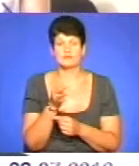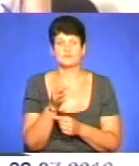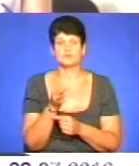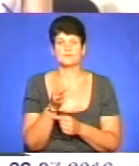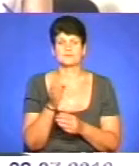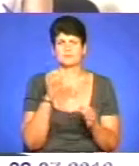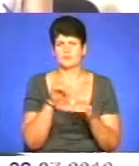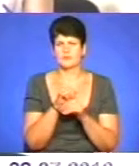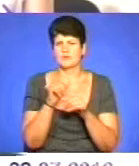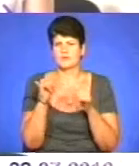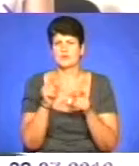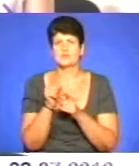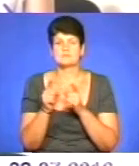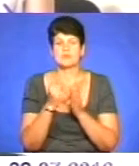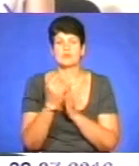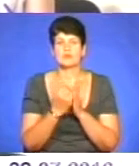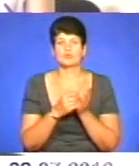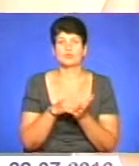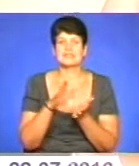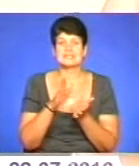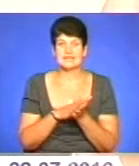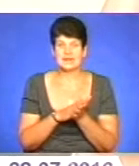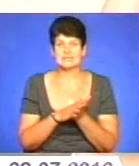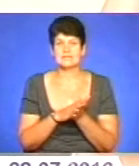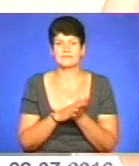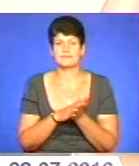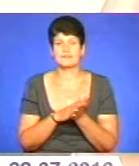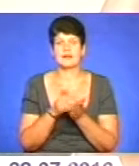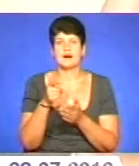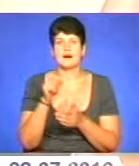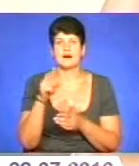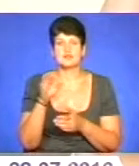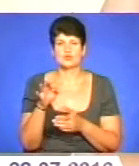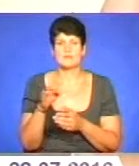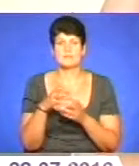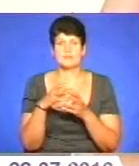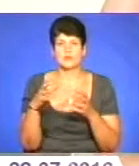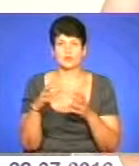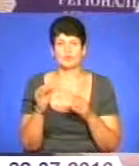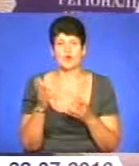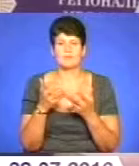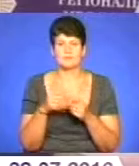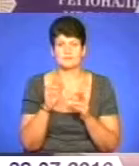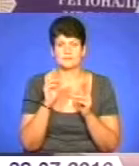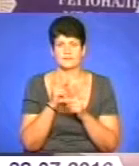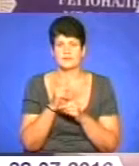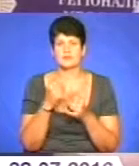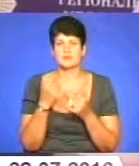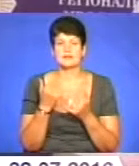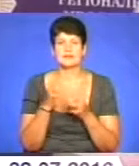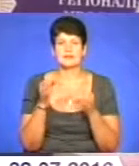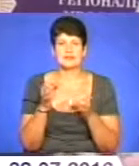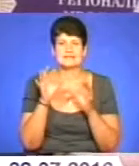ширилися інтернетом, про зміни в порядку реєстрації на встановлення газобалонного обладнання безпідставні. Абсолютно ніяких